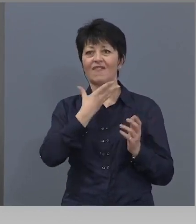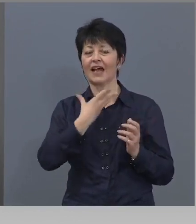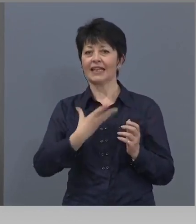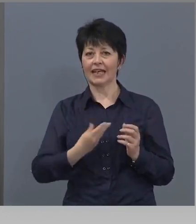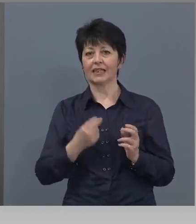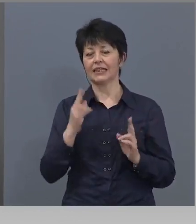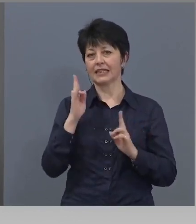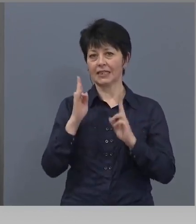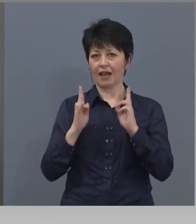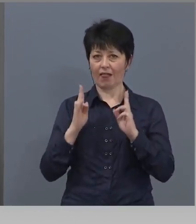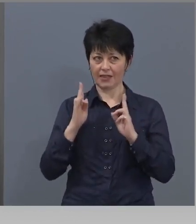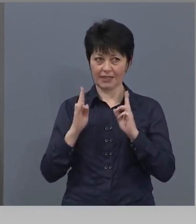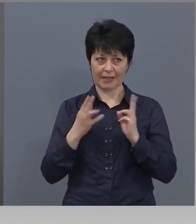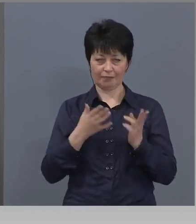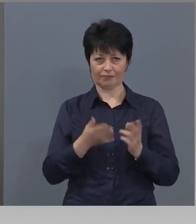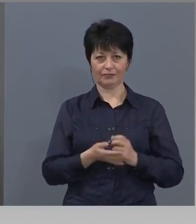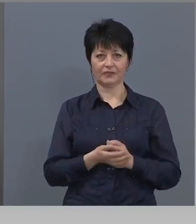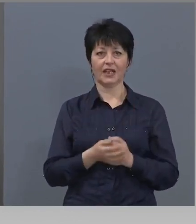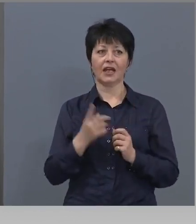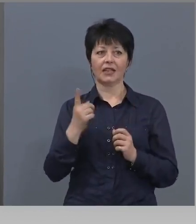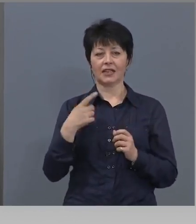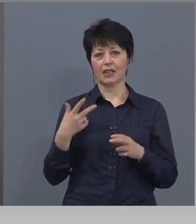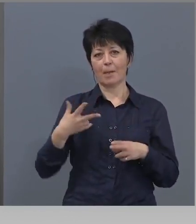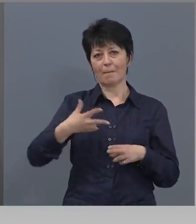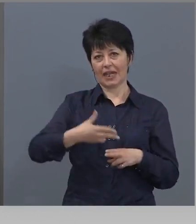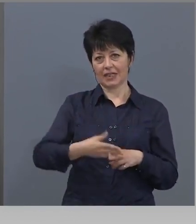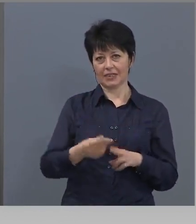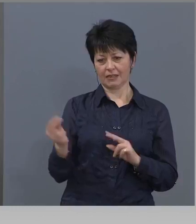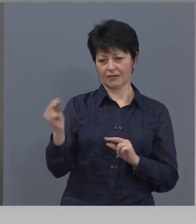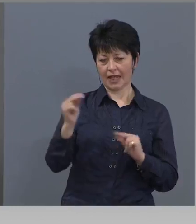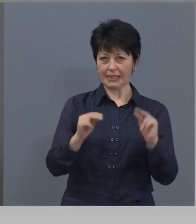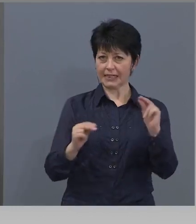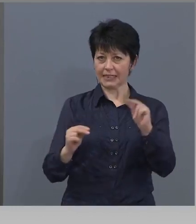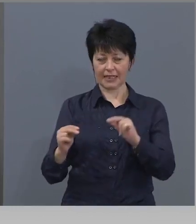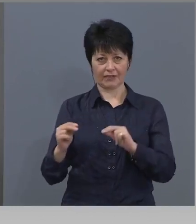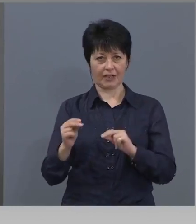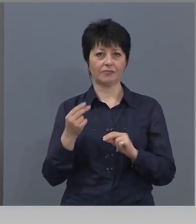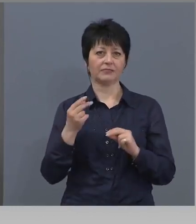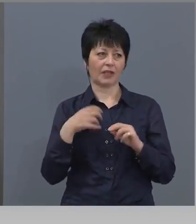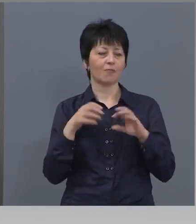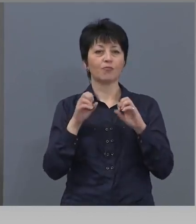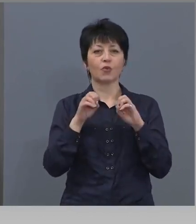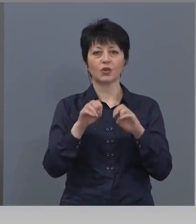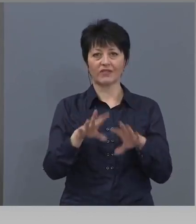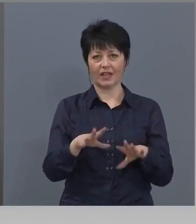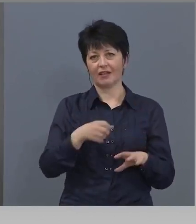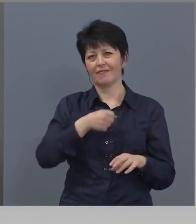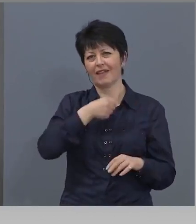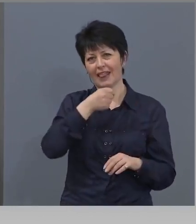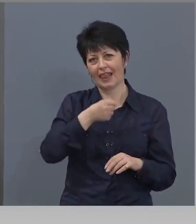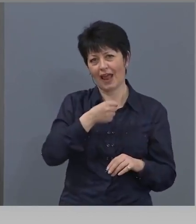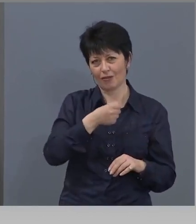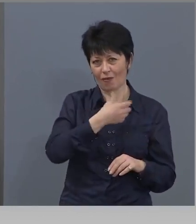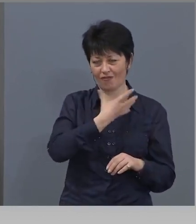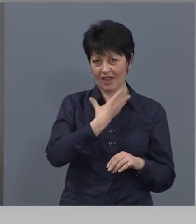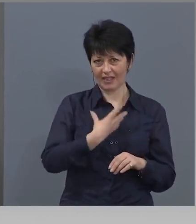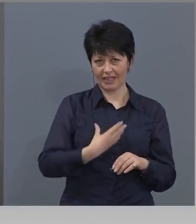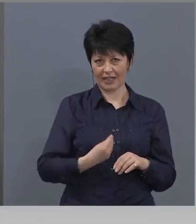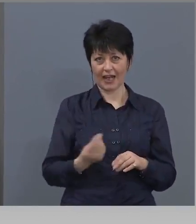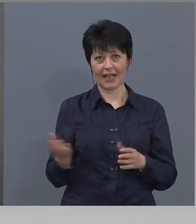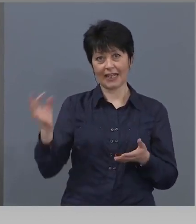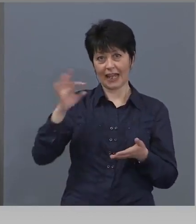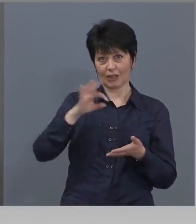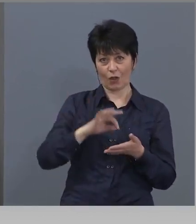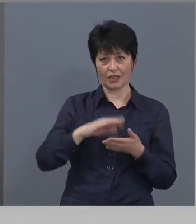Благодарим за което. Да си прекъснат заседанието. Да позволят на Дедовладика да дойде в Министерски